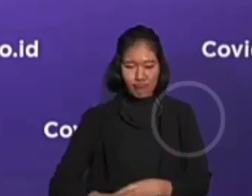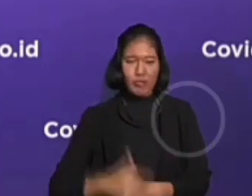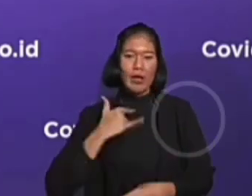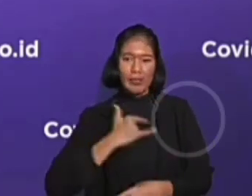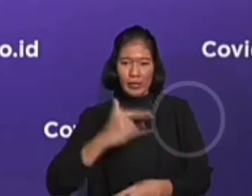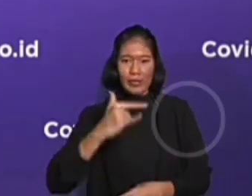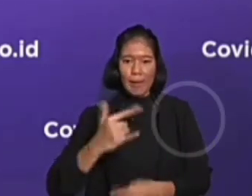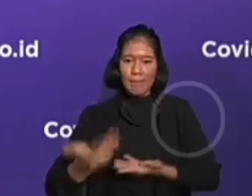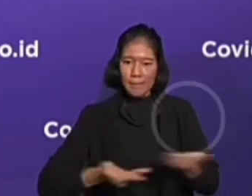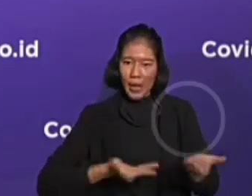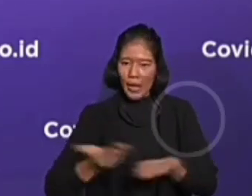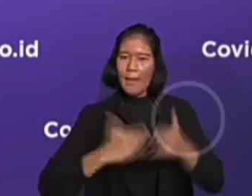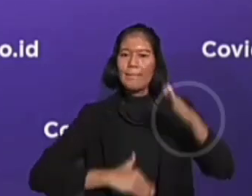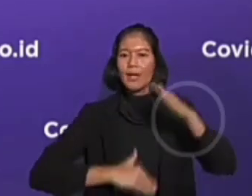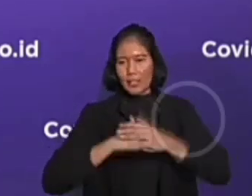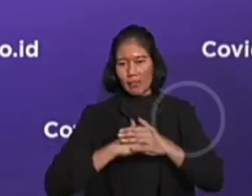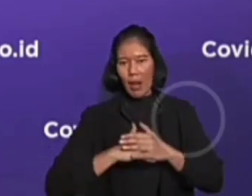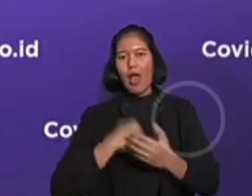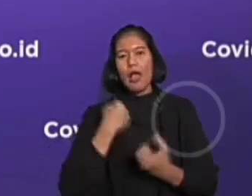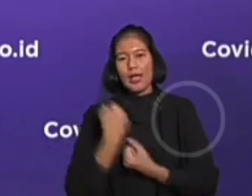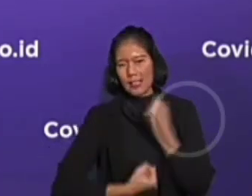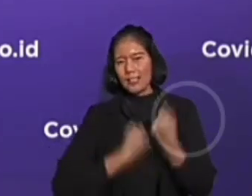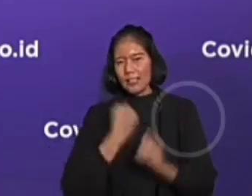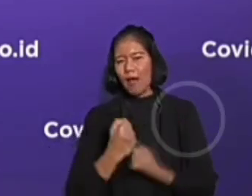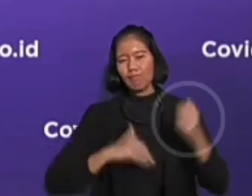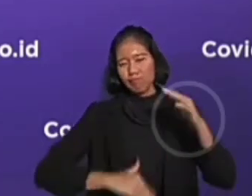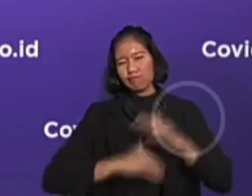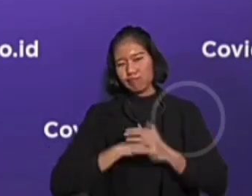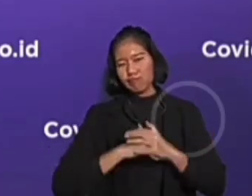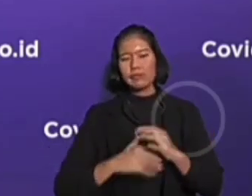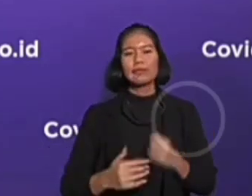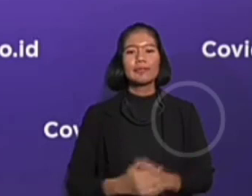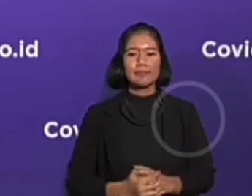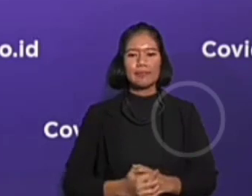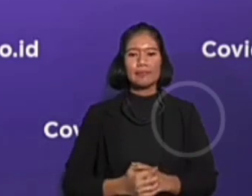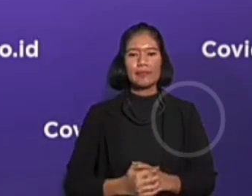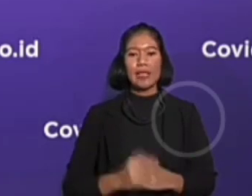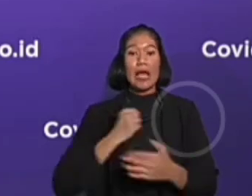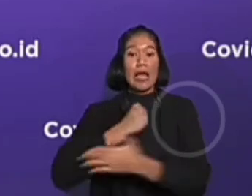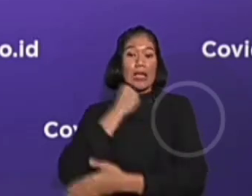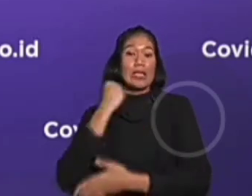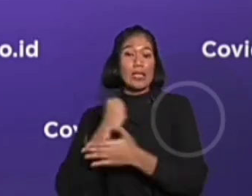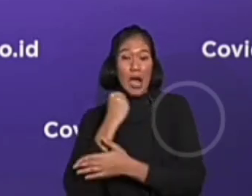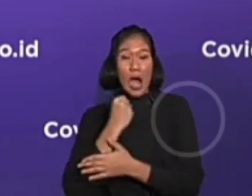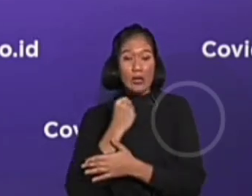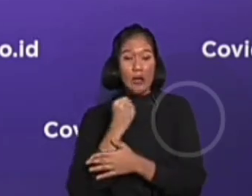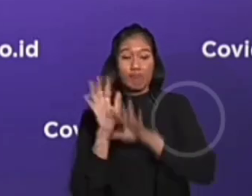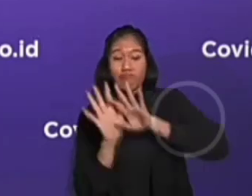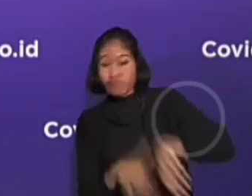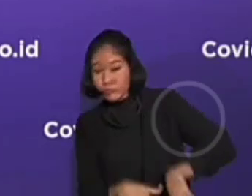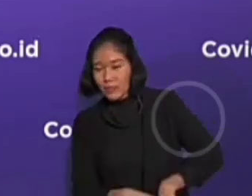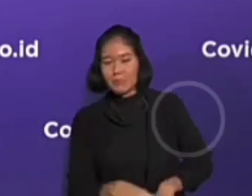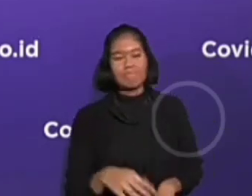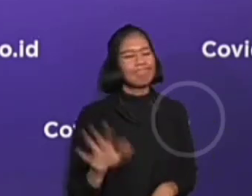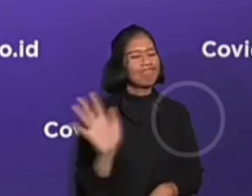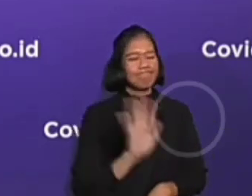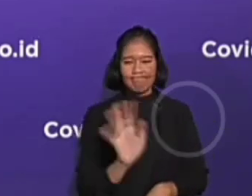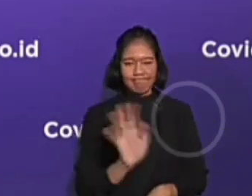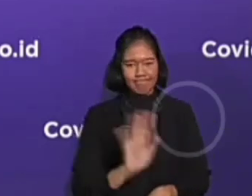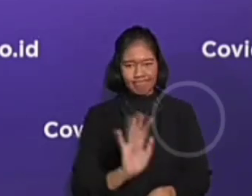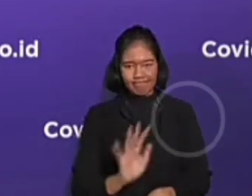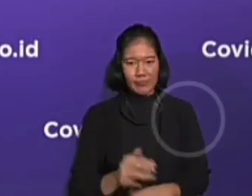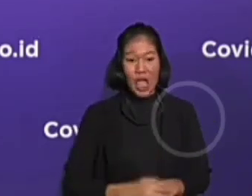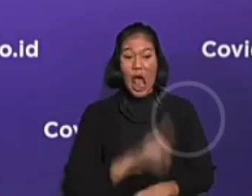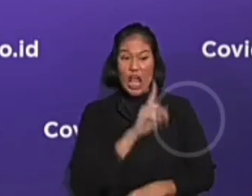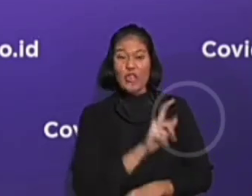maksimal dan kerja-kerja optimal di lapangan. Negara tidak akan membiarkan satupun warga negaranya dalam hal